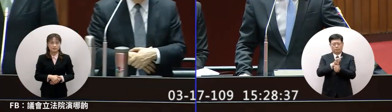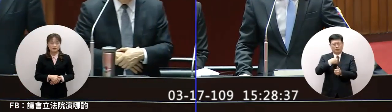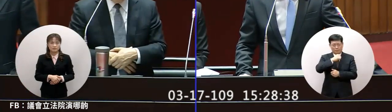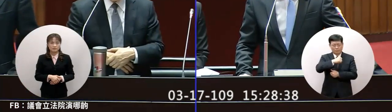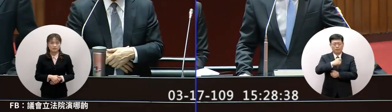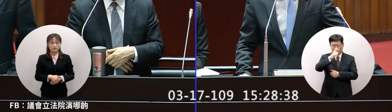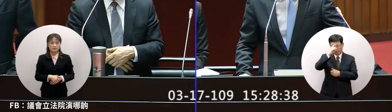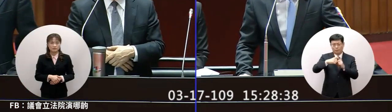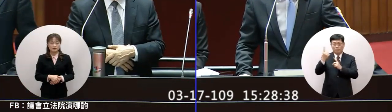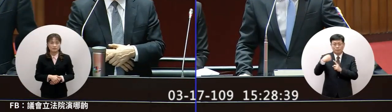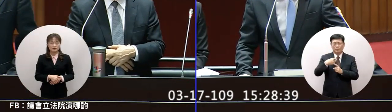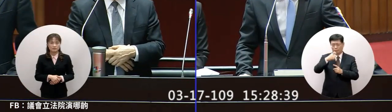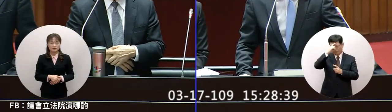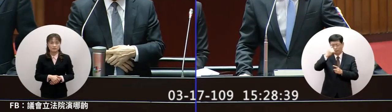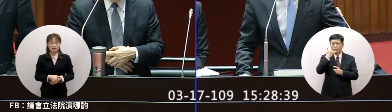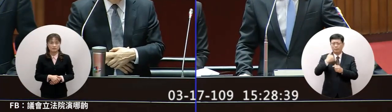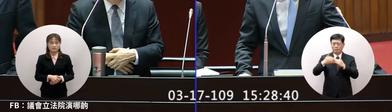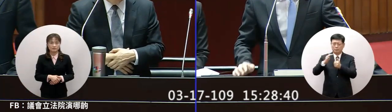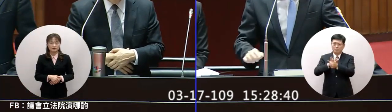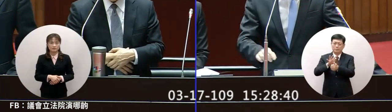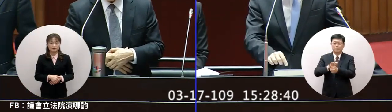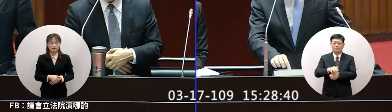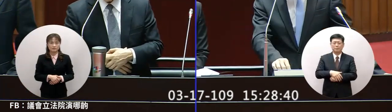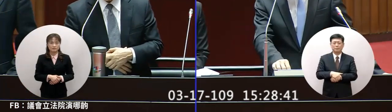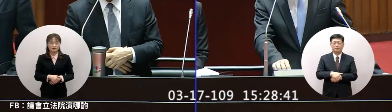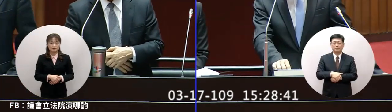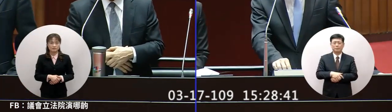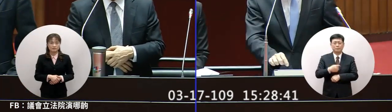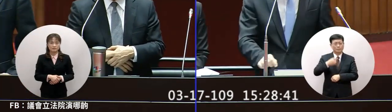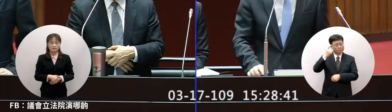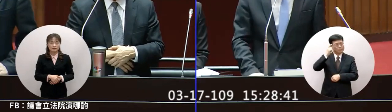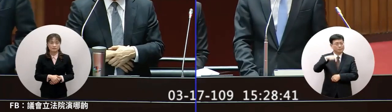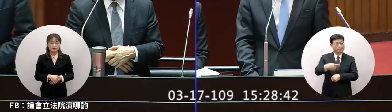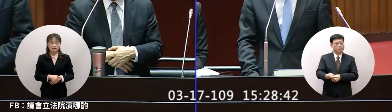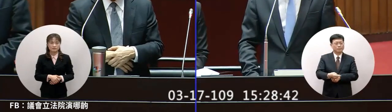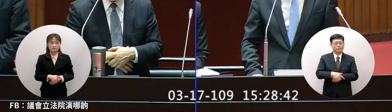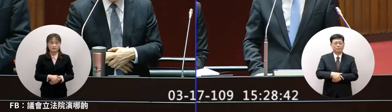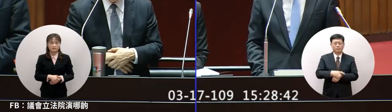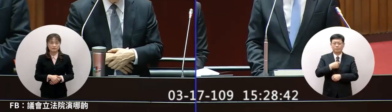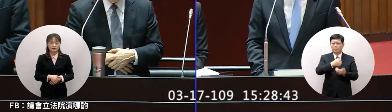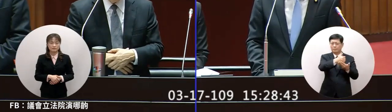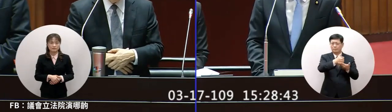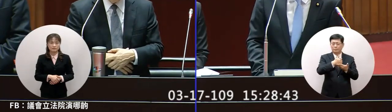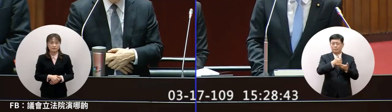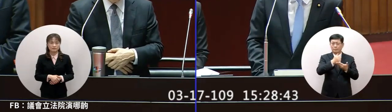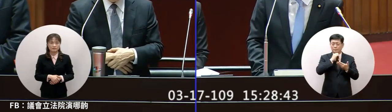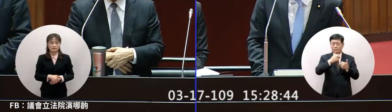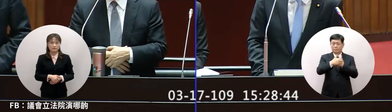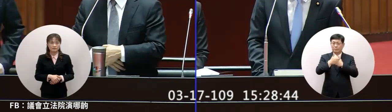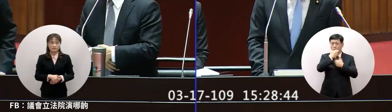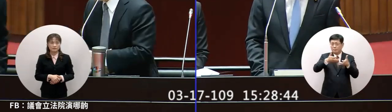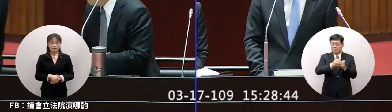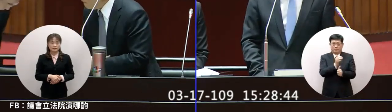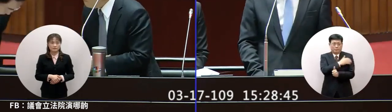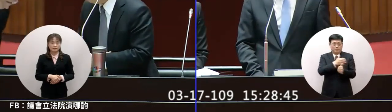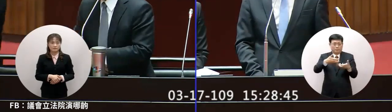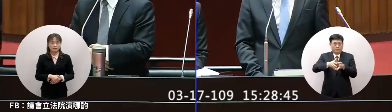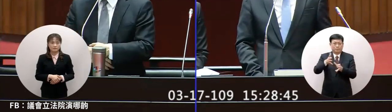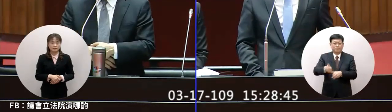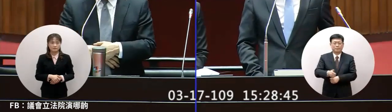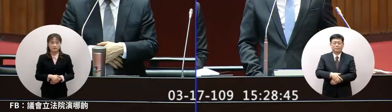台灣希望回來希望全力的幫助他好我想下一個我要請這個衛福部陳部長